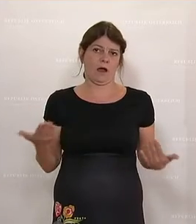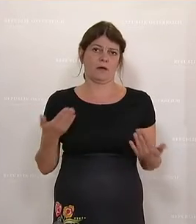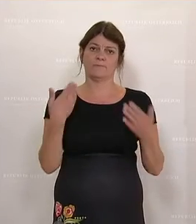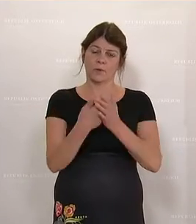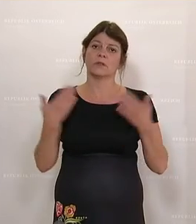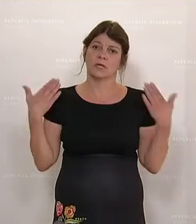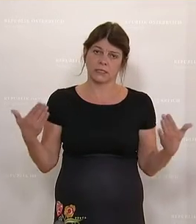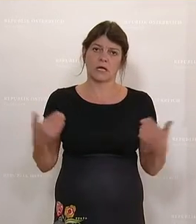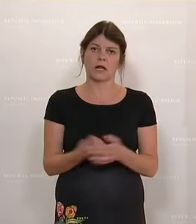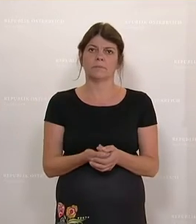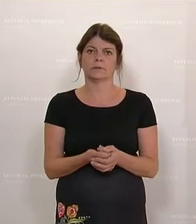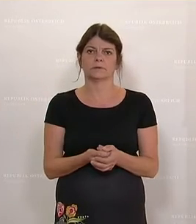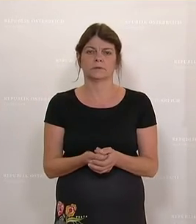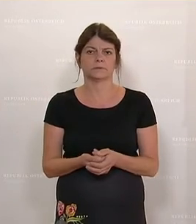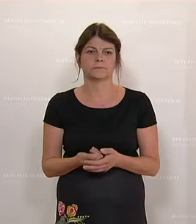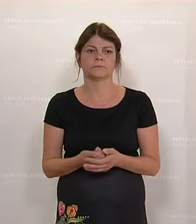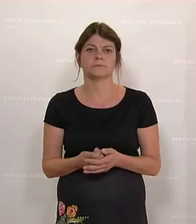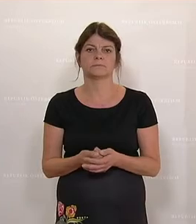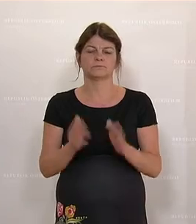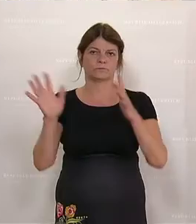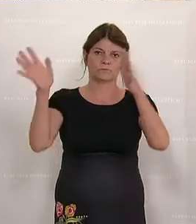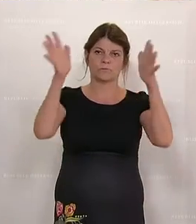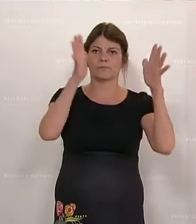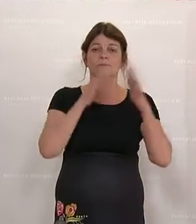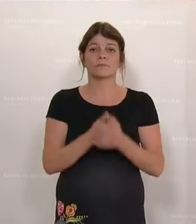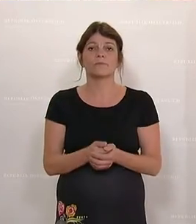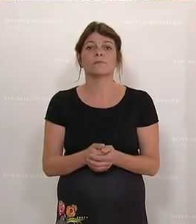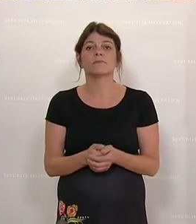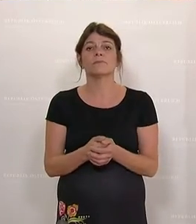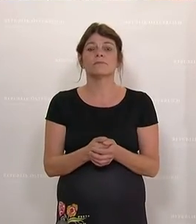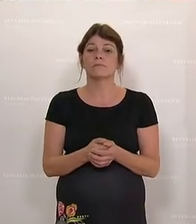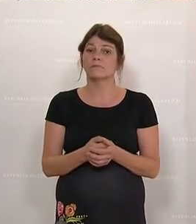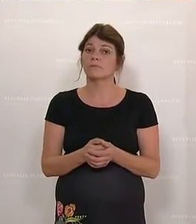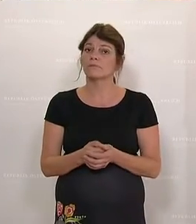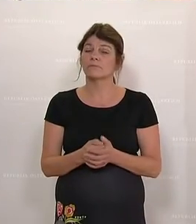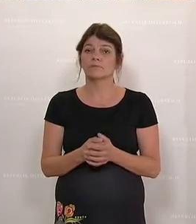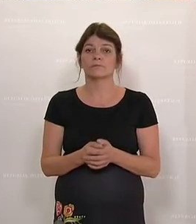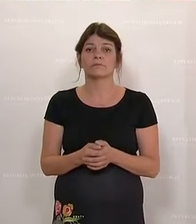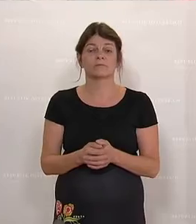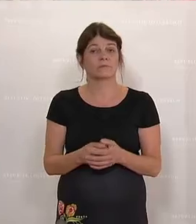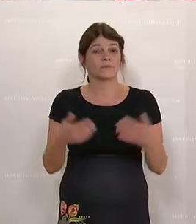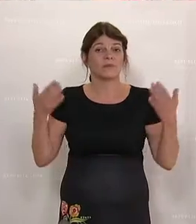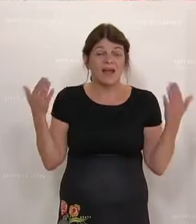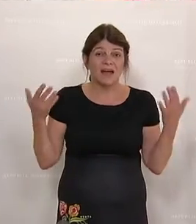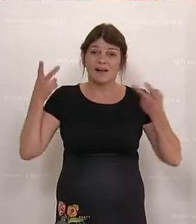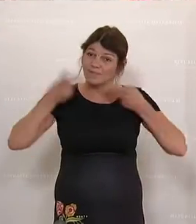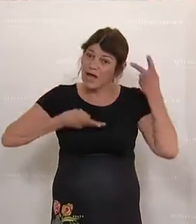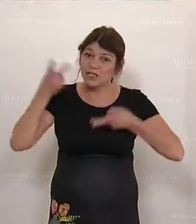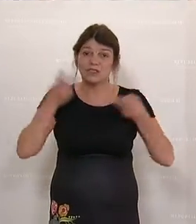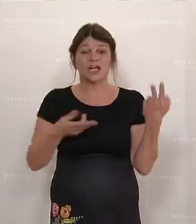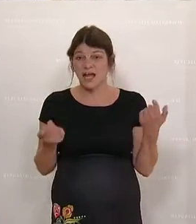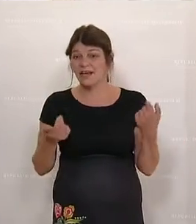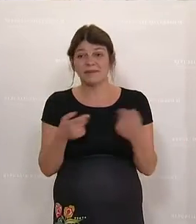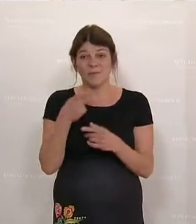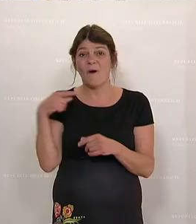Sinne, wahrscheinlich ist unter